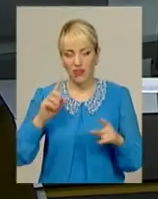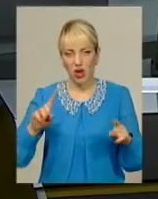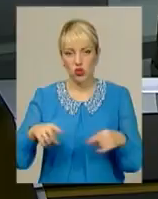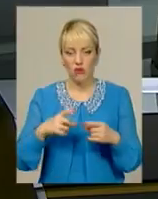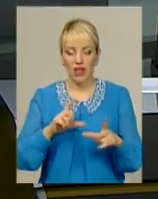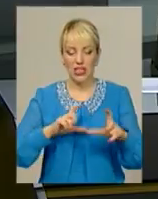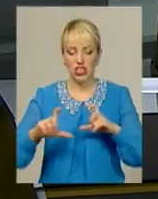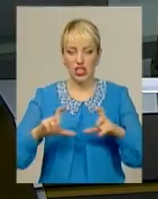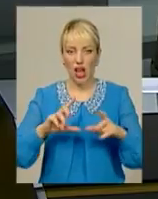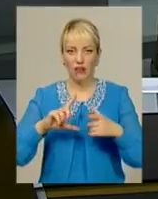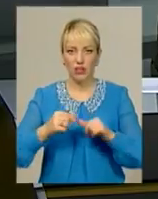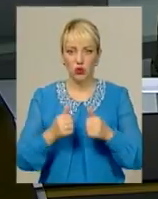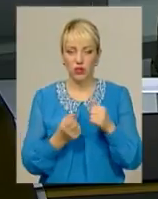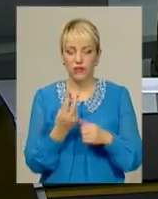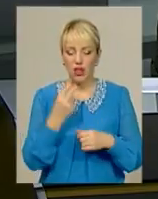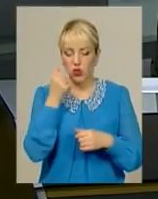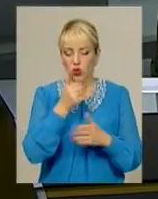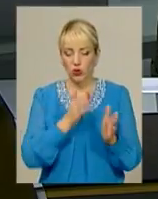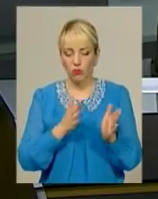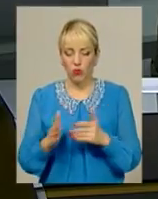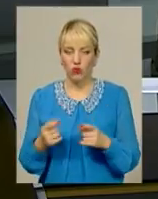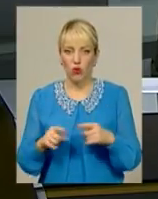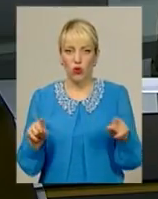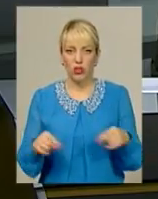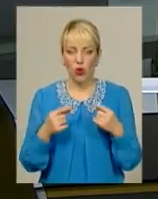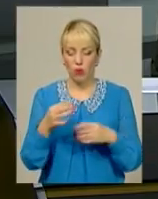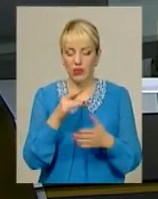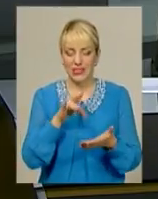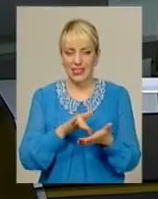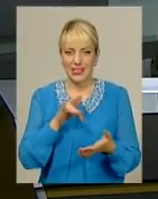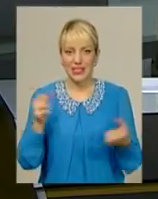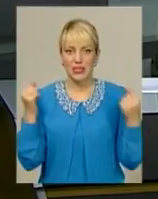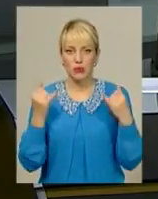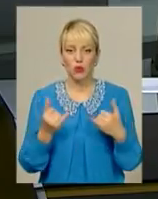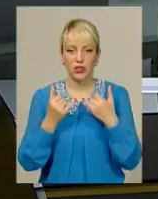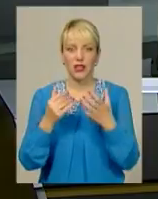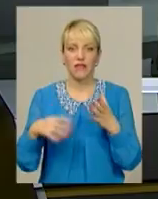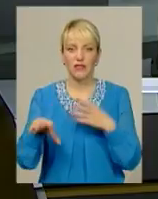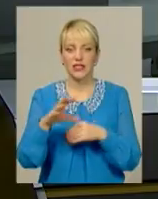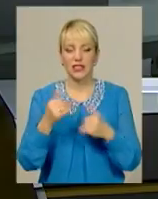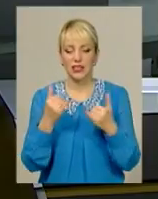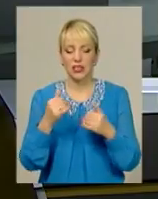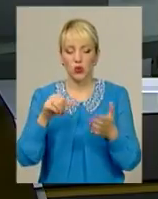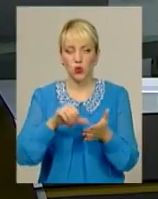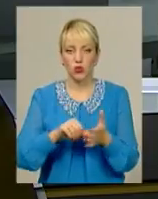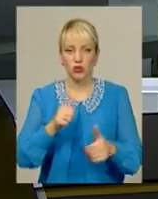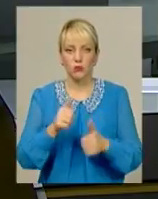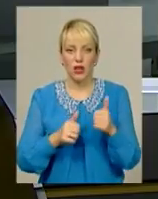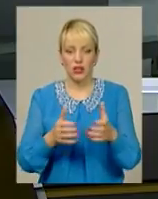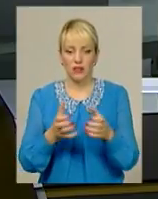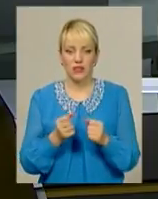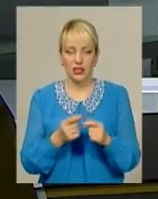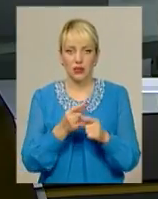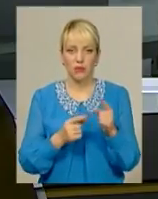турнір. 12-й рік поспіль організовував його обласний центр «Спорт для всіх». Нині участь у змаганнях взяли близько